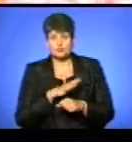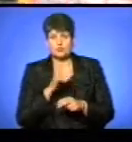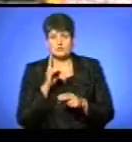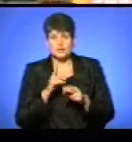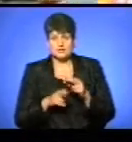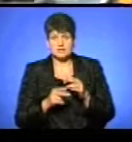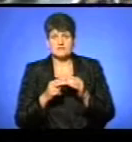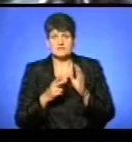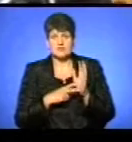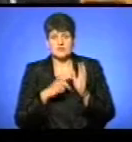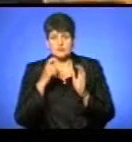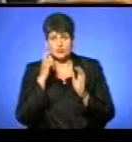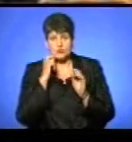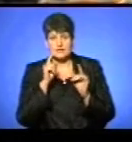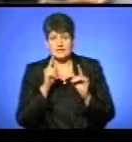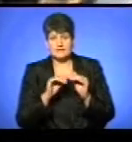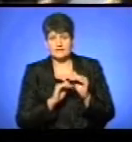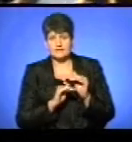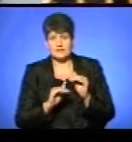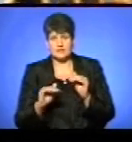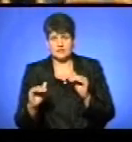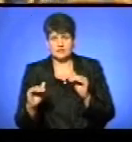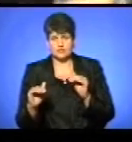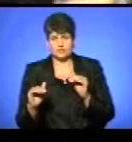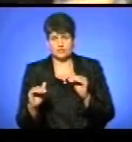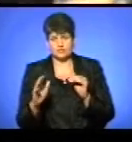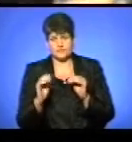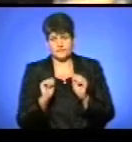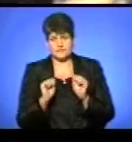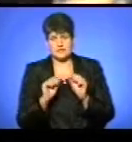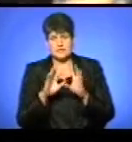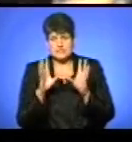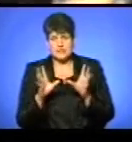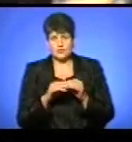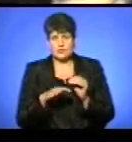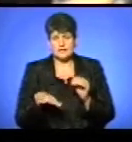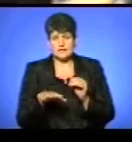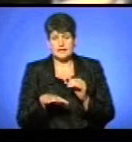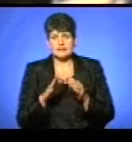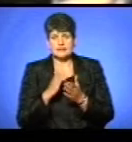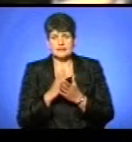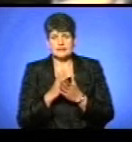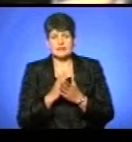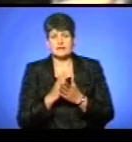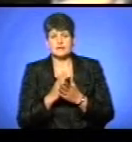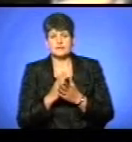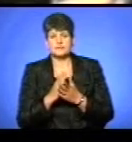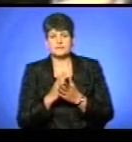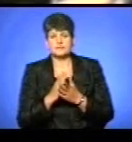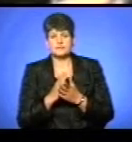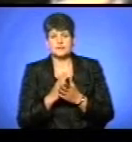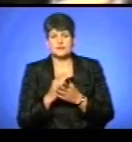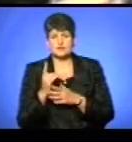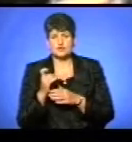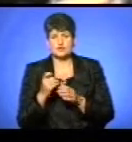році, тільки в нижньому шарі асфальтобетону. З цілої ділянки на цей рік є дамби ще біля